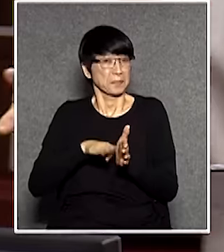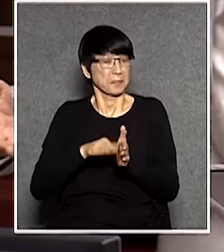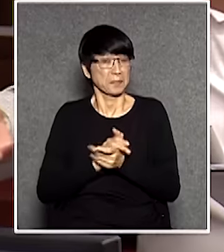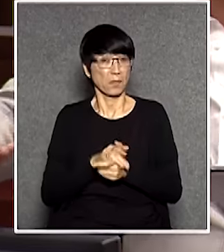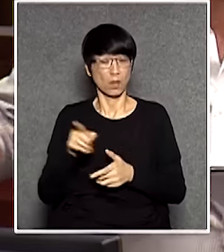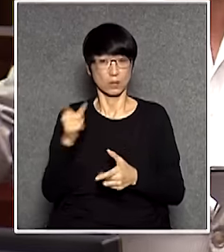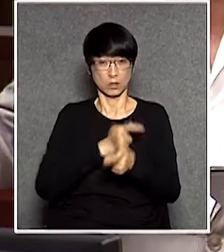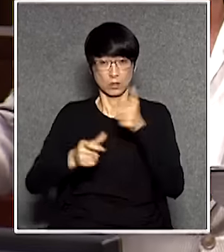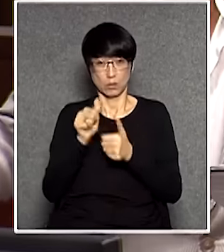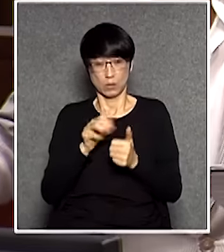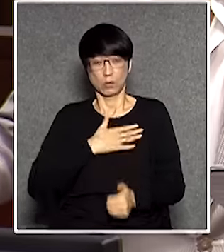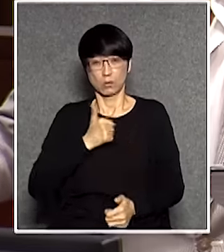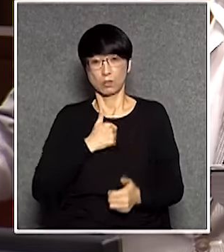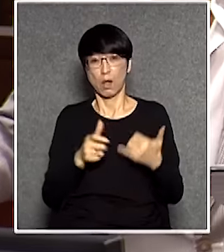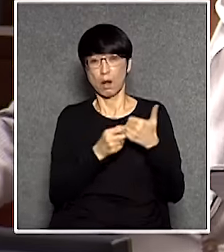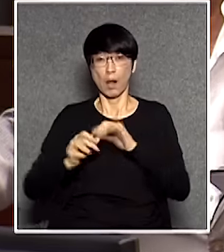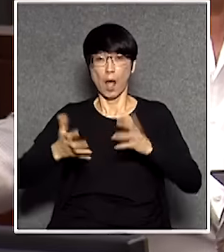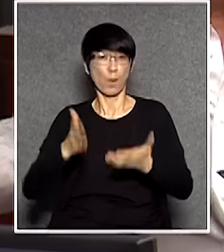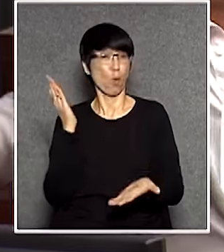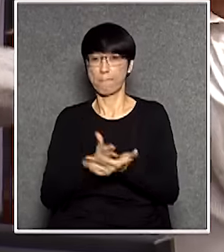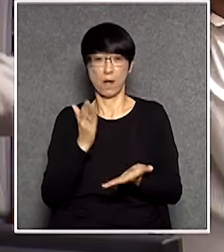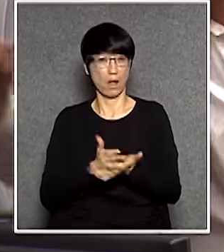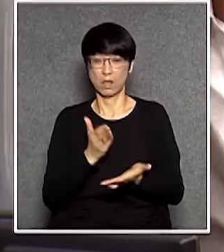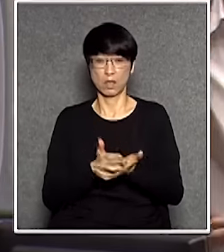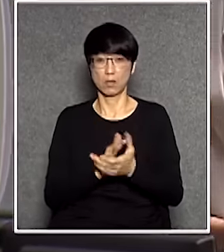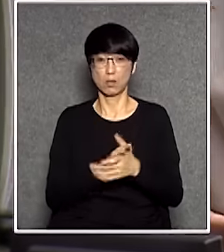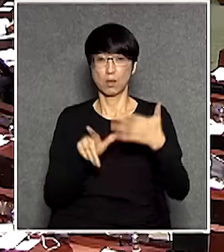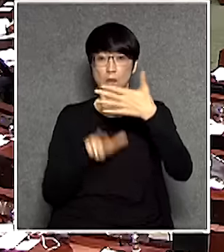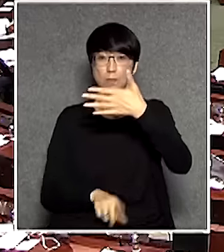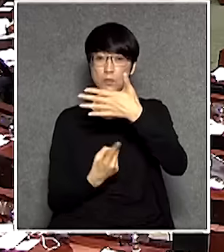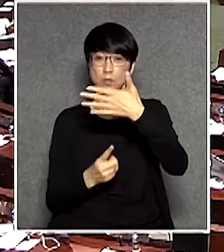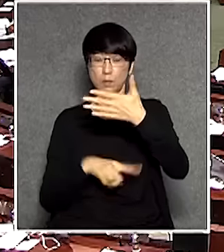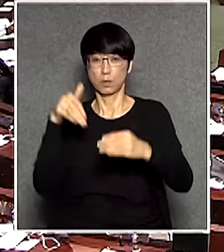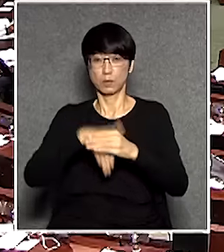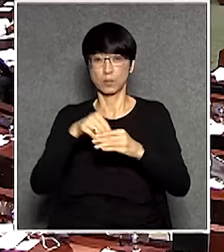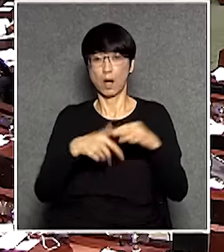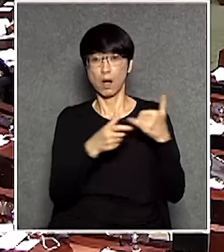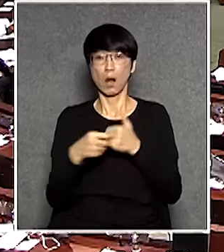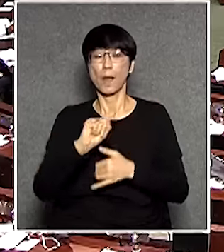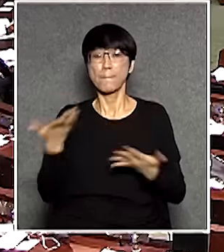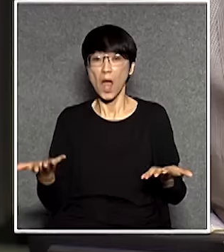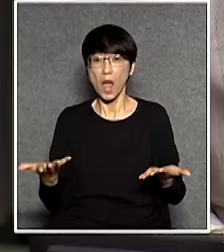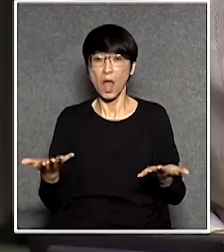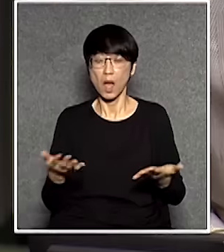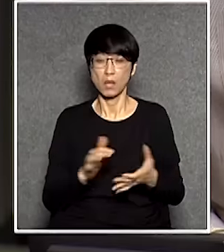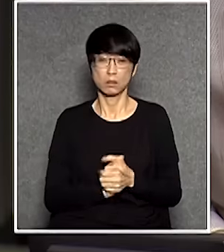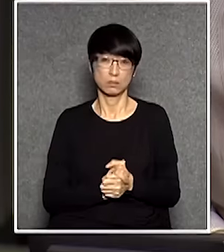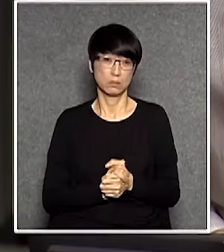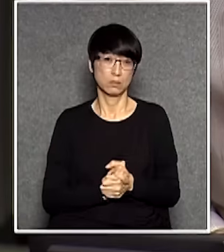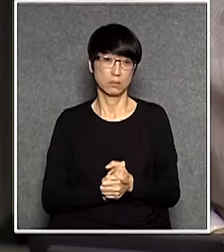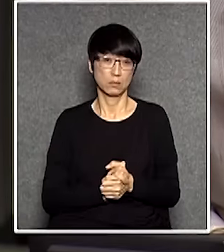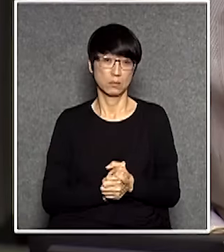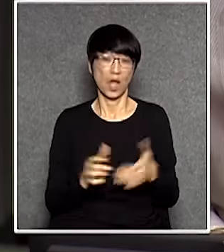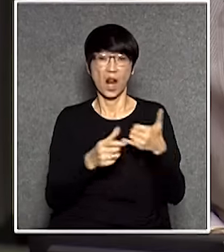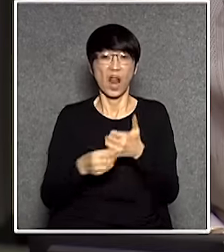這個財政預算監怎麽叫拉布呢是吧五月十一日投票啦拉什麽布呀拉命就有拉